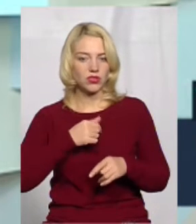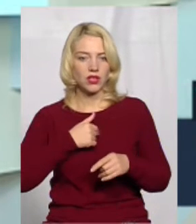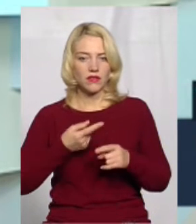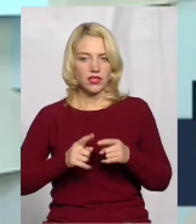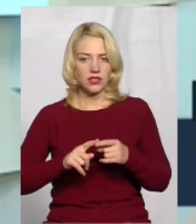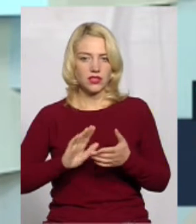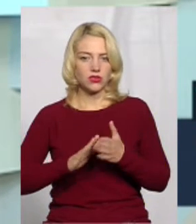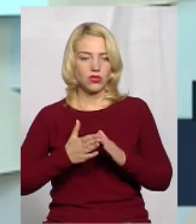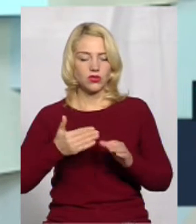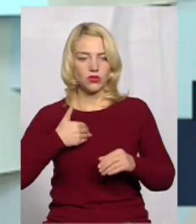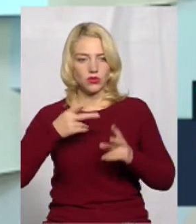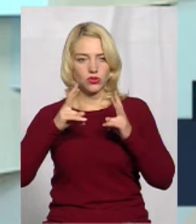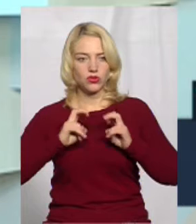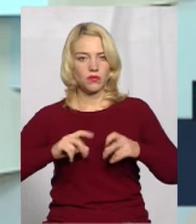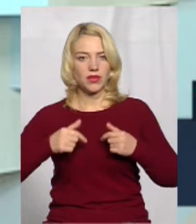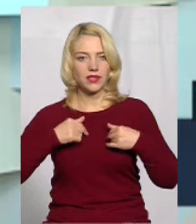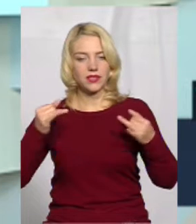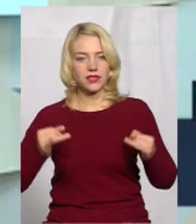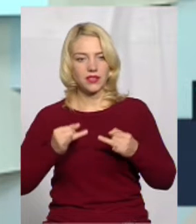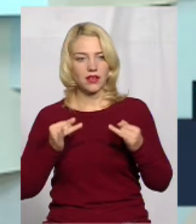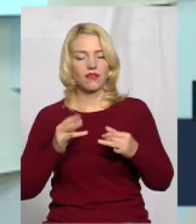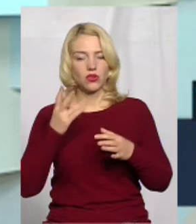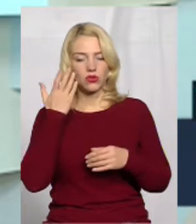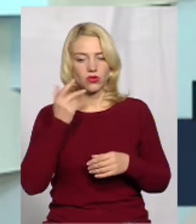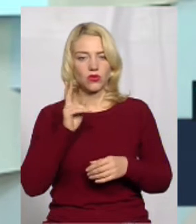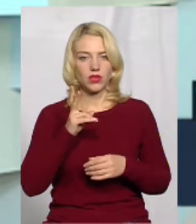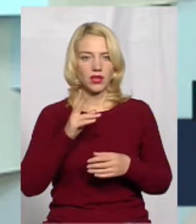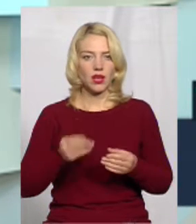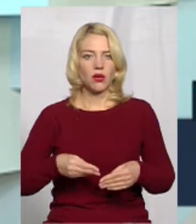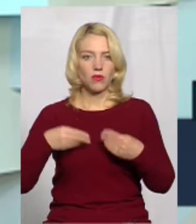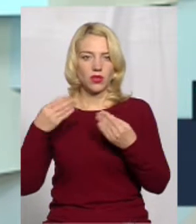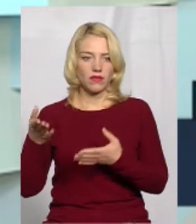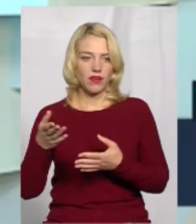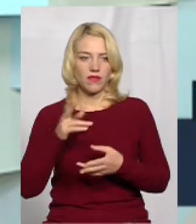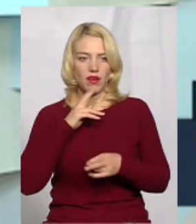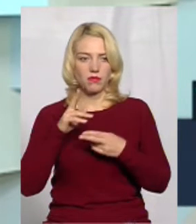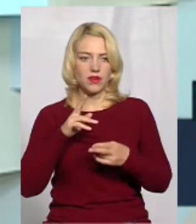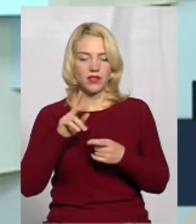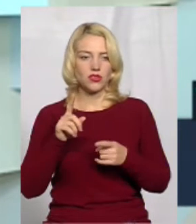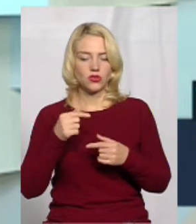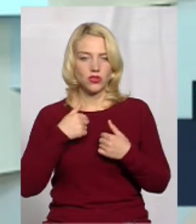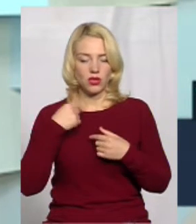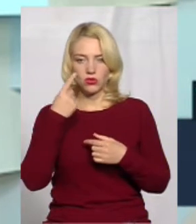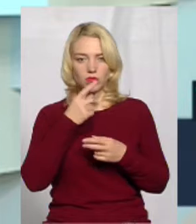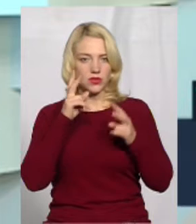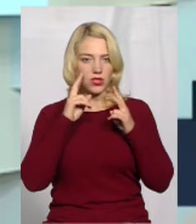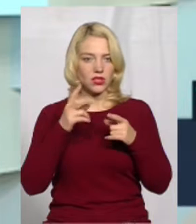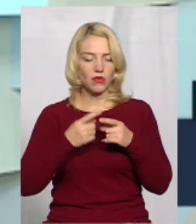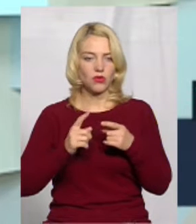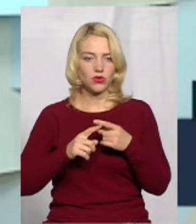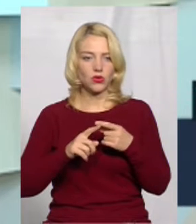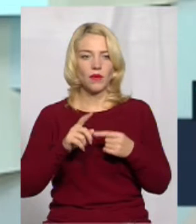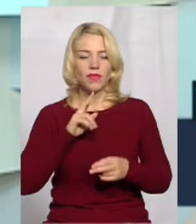розібратися, тобто мені цікаво, хто коли подавав апеляцію, що я особисто про цю апеляцію не знаю. Ну і відповідно,